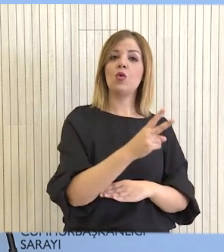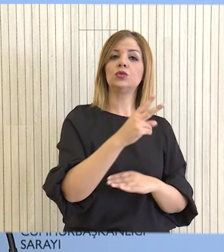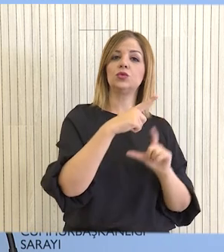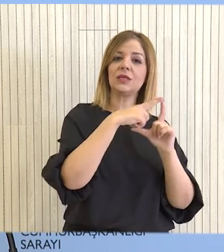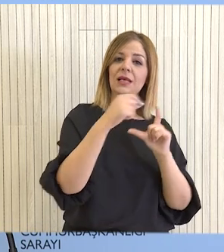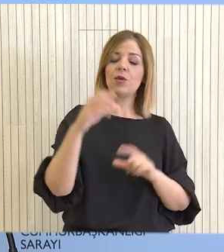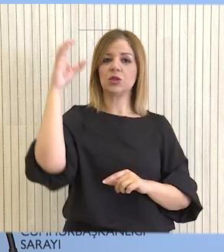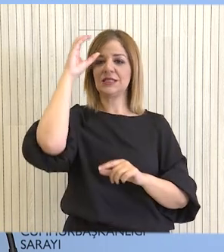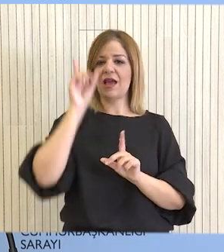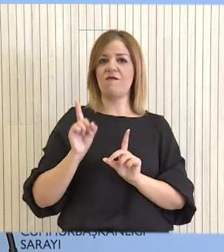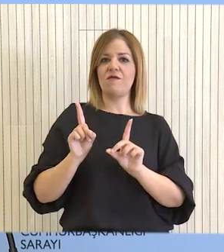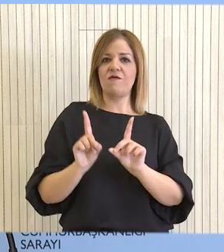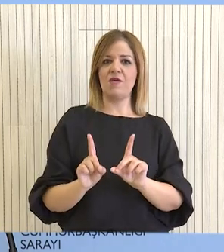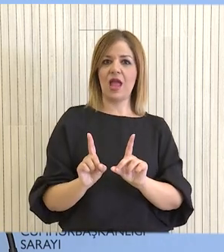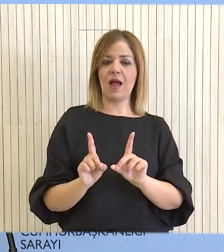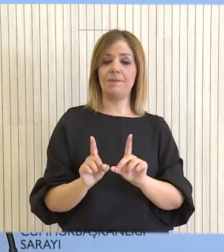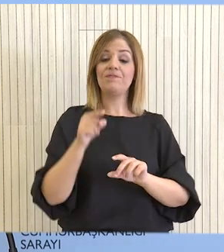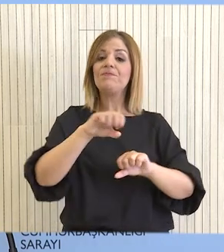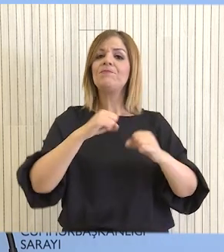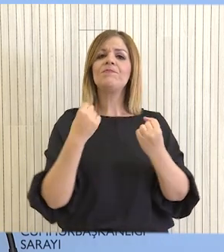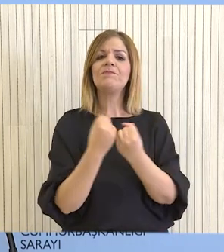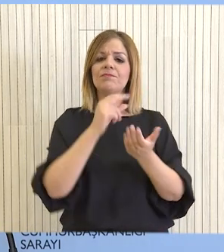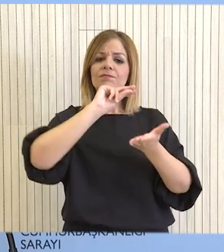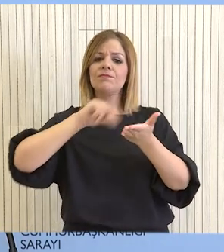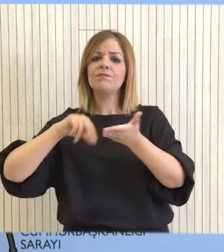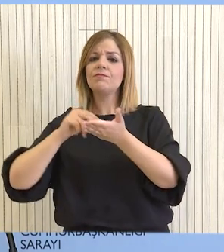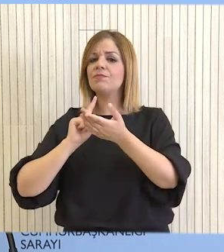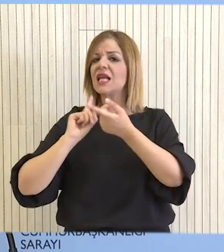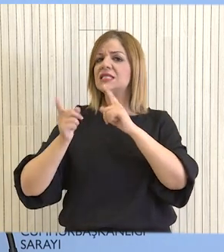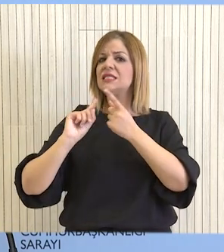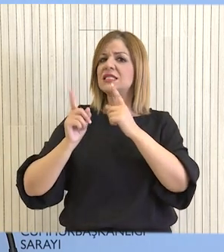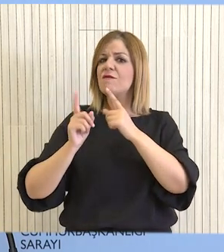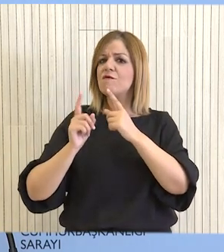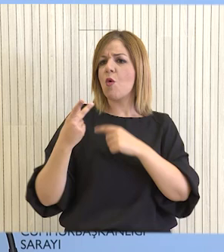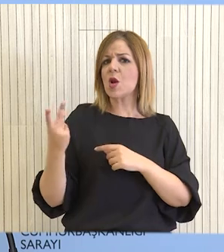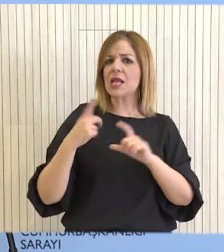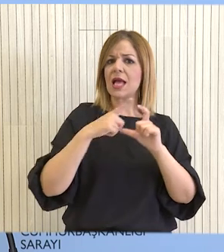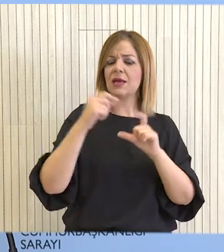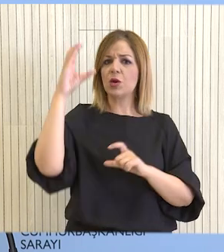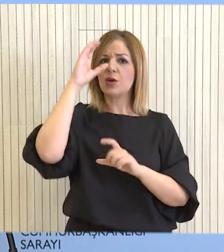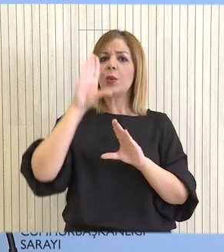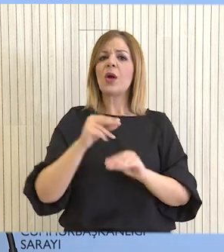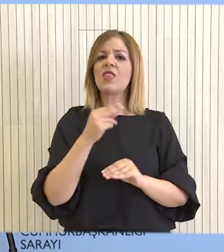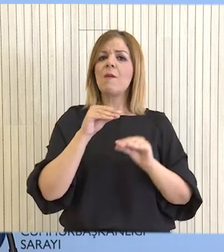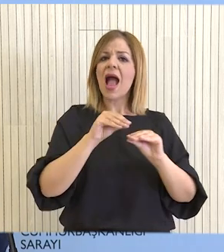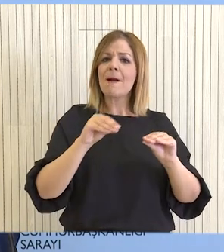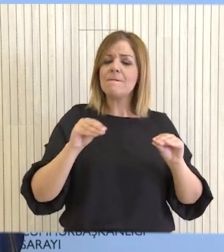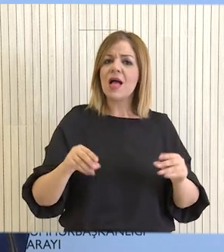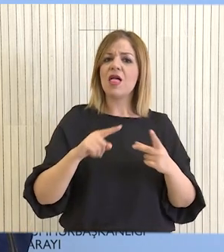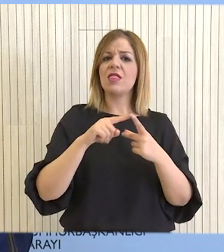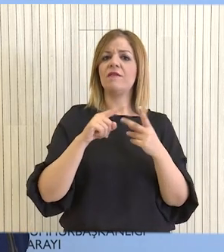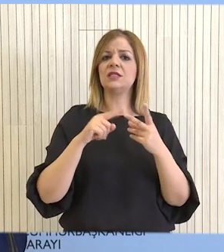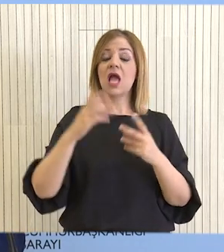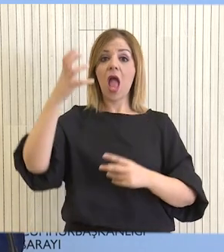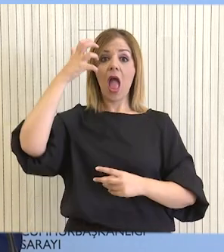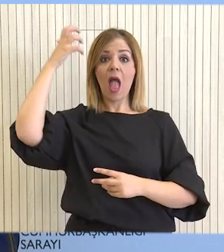Δημοκρατίας της Σερβίας. Στο πλαίσιο της Συνόδου θα απογραφούν μνημόνια συναντήληψης μεταξύ των δύο χωρών στον τομέα της εκπαίδευσης, στους τομείς